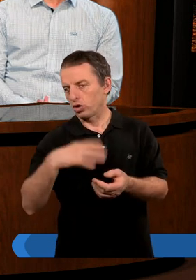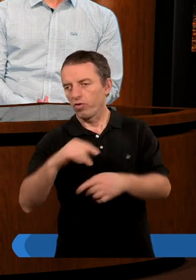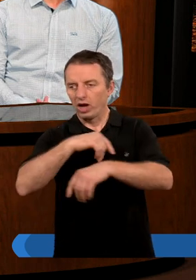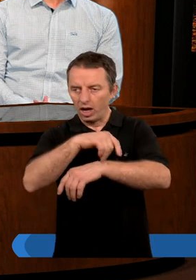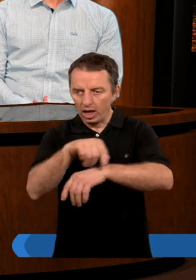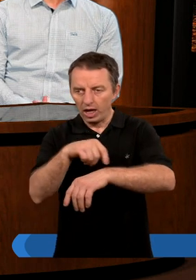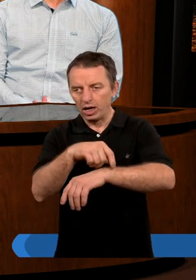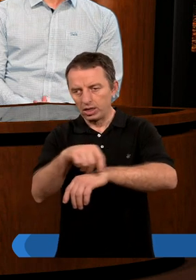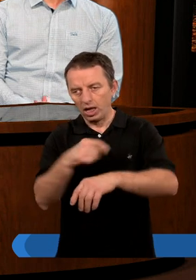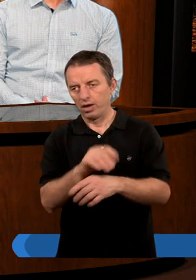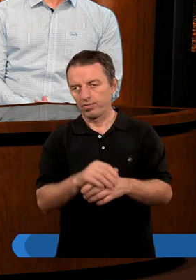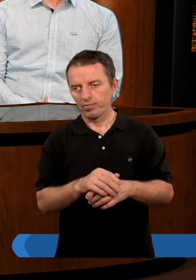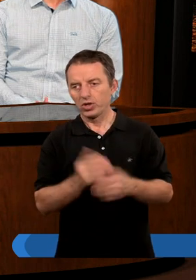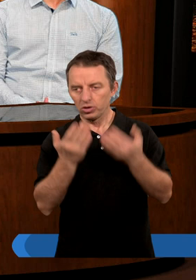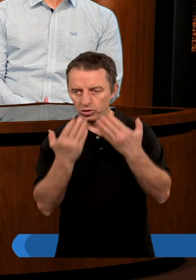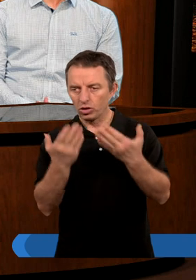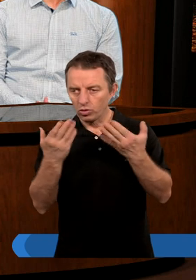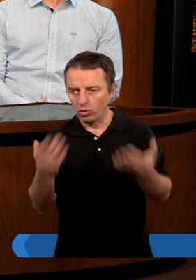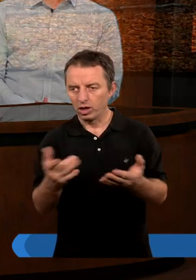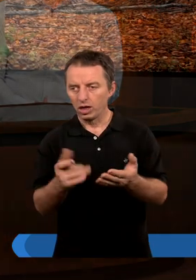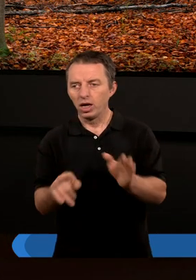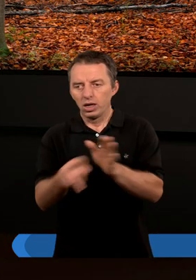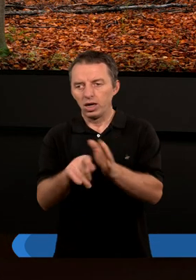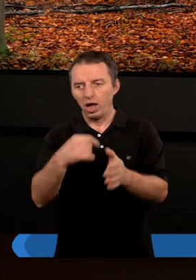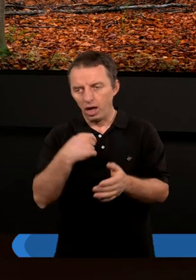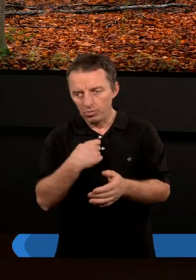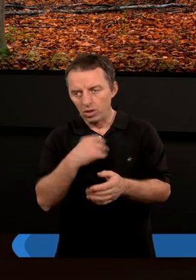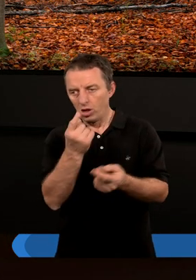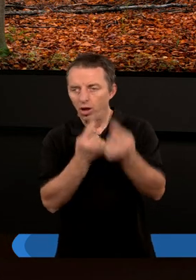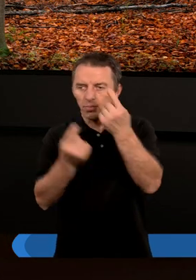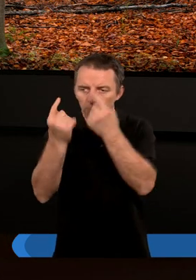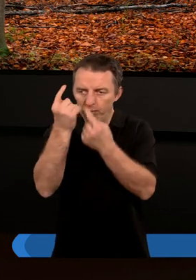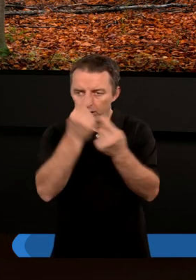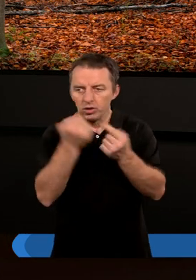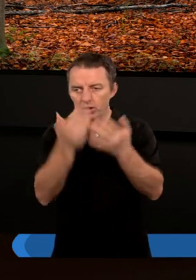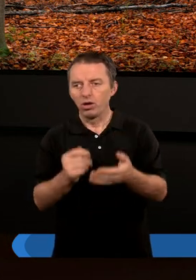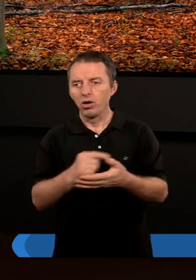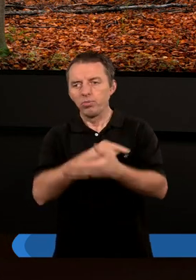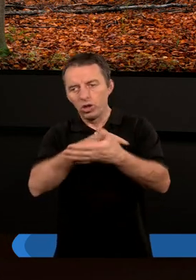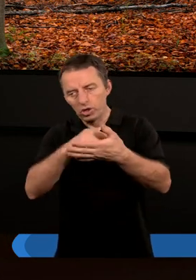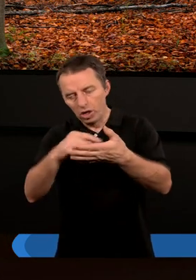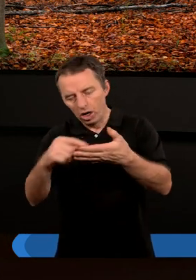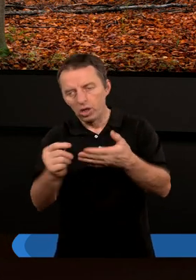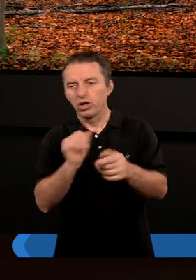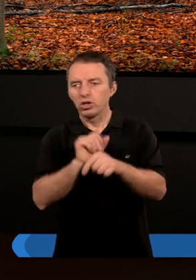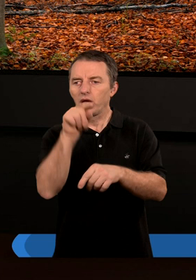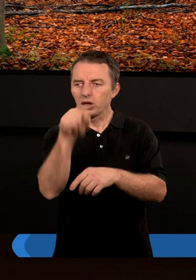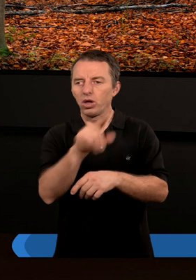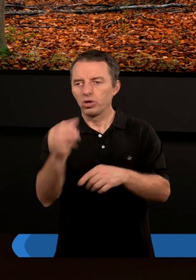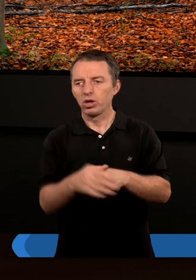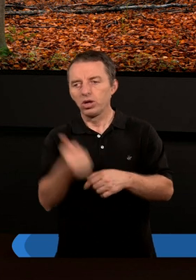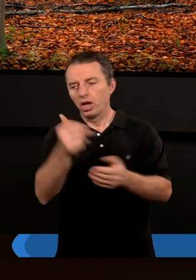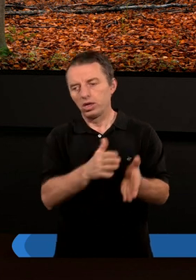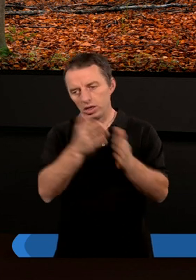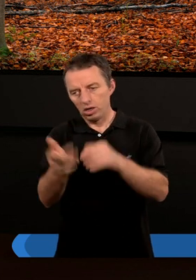lekcja z tego. Dziękuję. Do mnie taką myśl, którą ja bym chciał podkreślić, to jest to, że